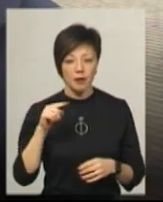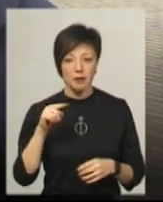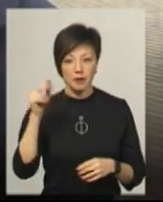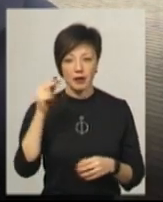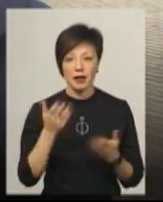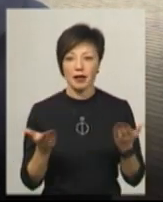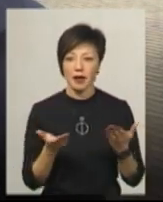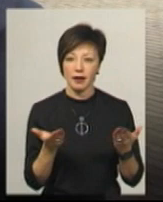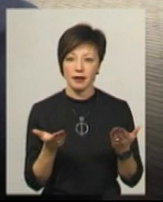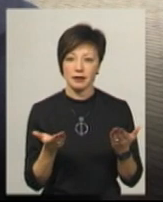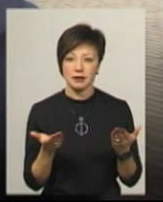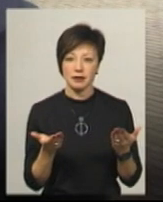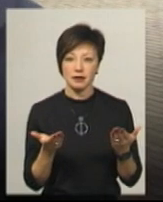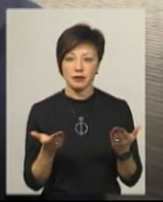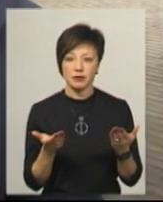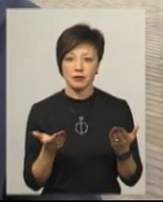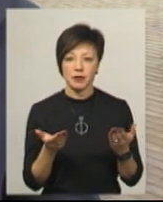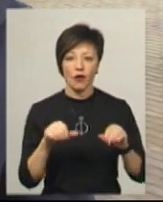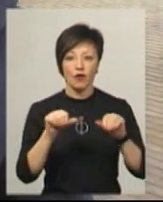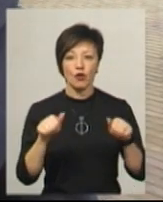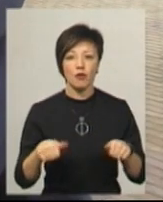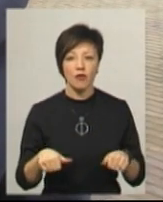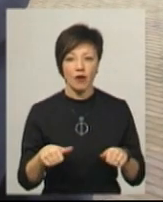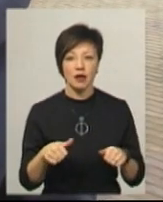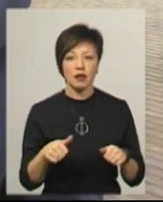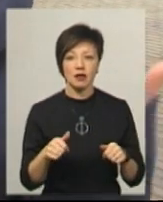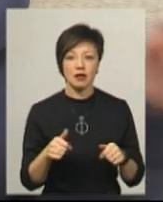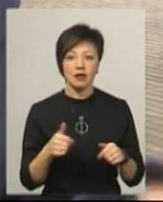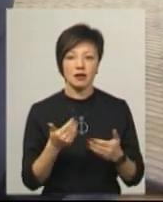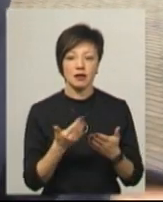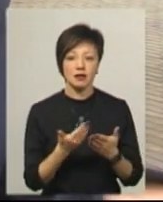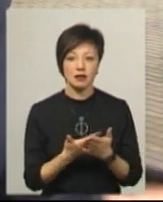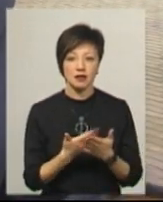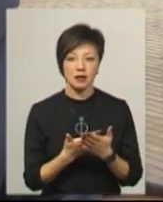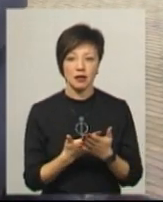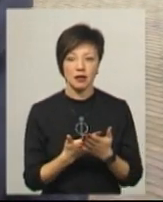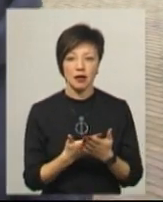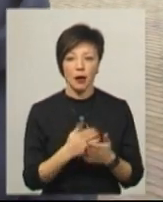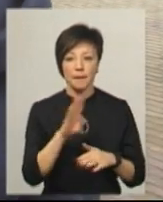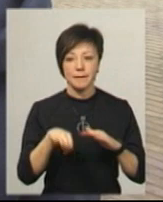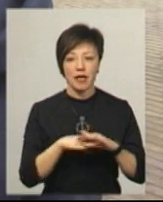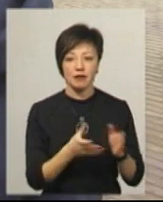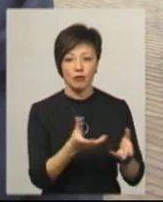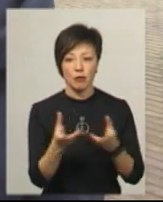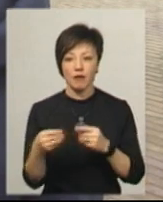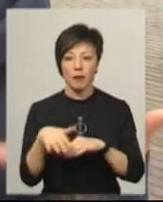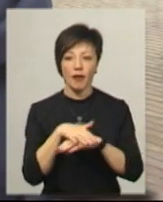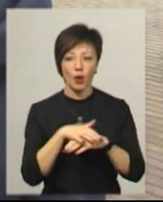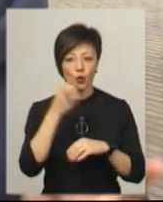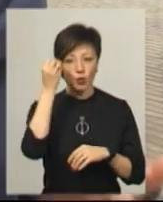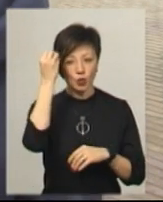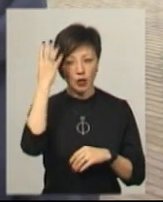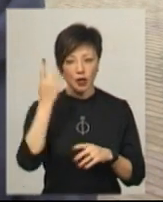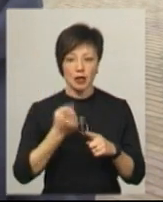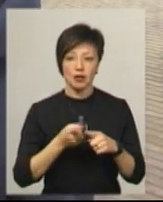які формувалися, їх світогляд, під впливом народної культури. І тому